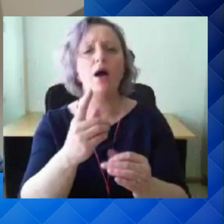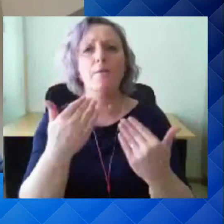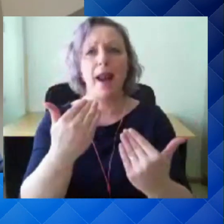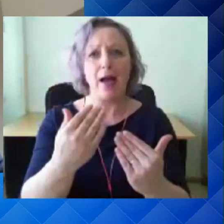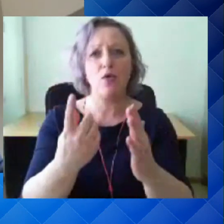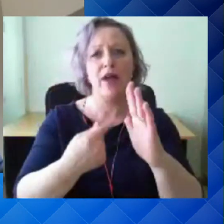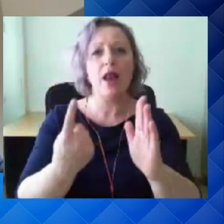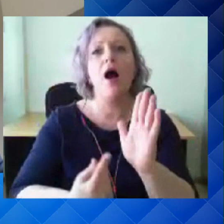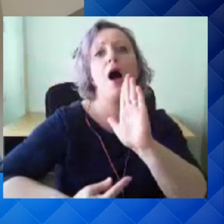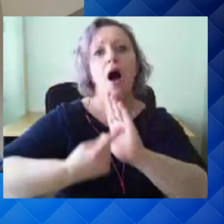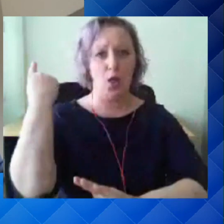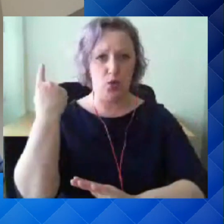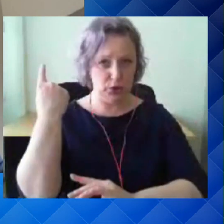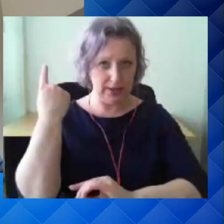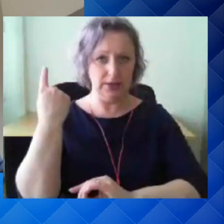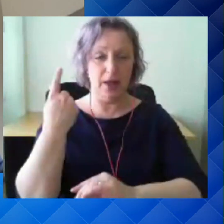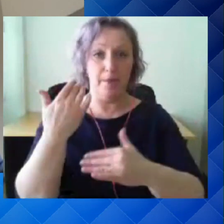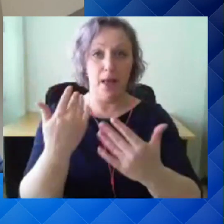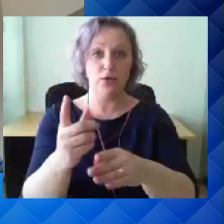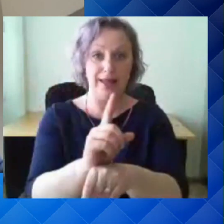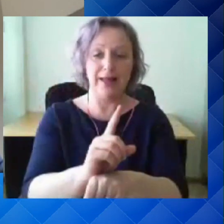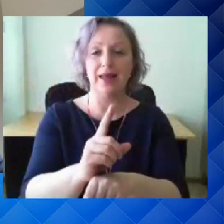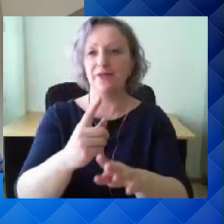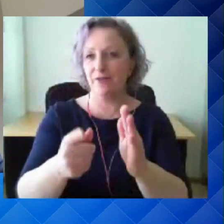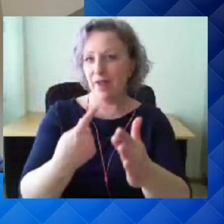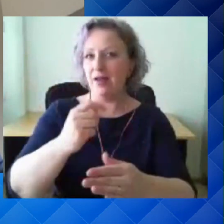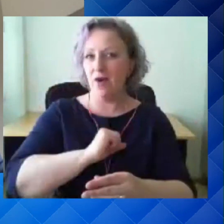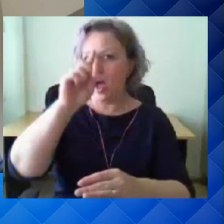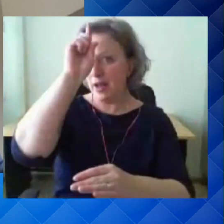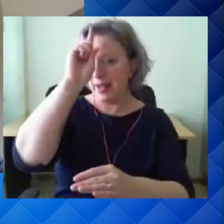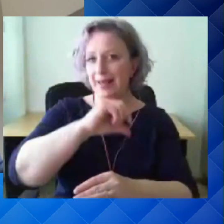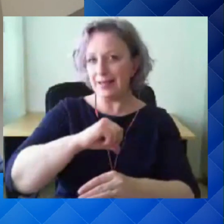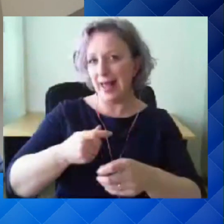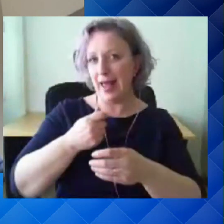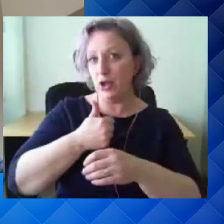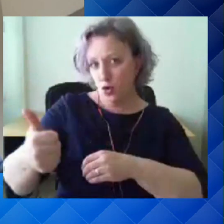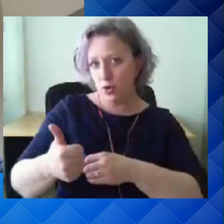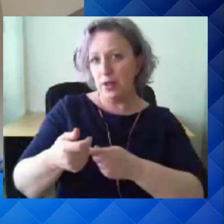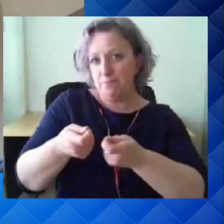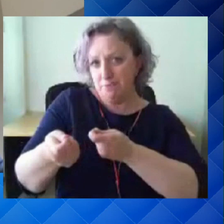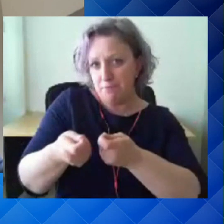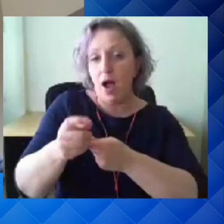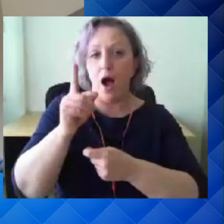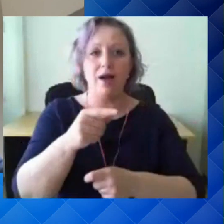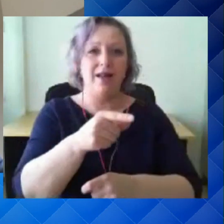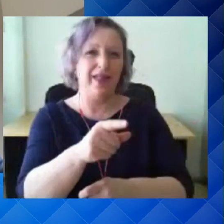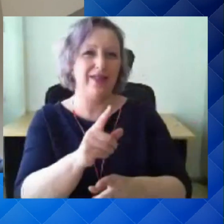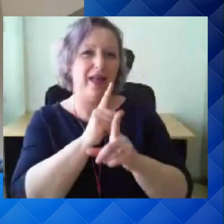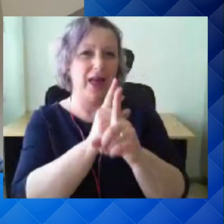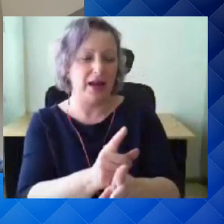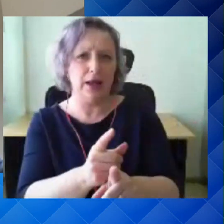hetkedele, mill peame tegema riigis juhtimisotsuseid, aga nende põhjal ei kehtesteta automaatselt